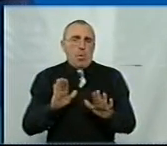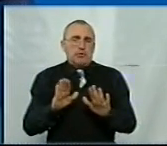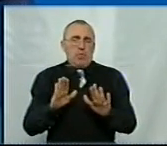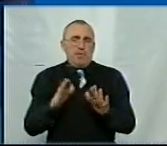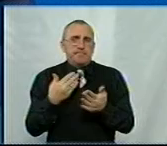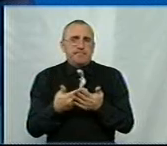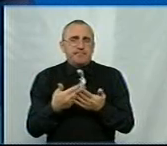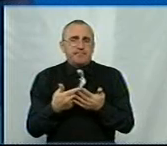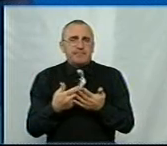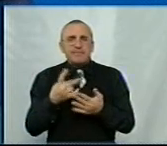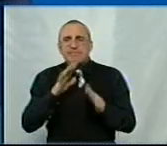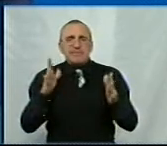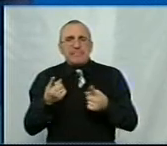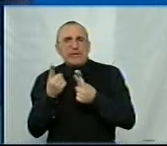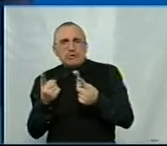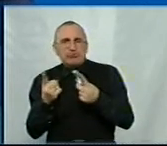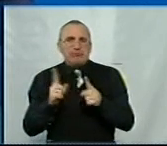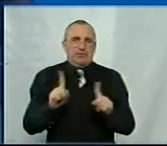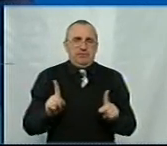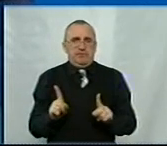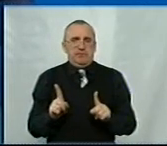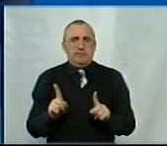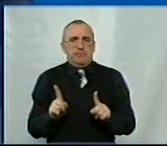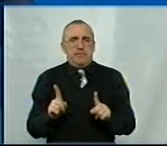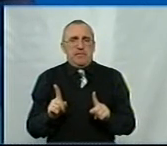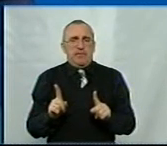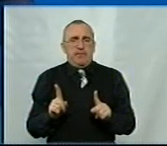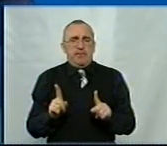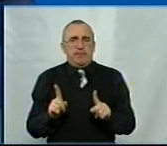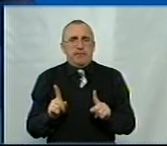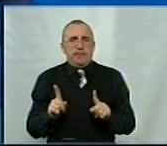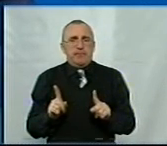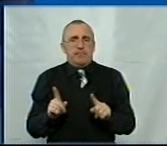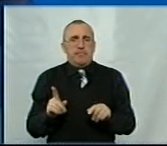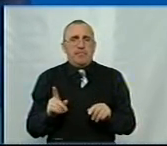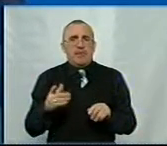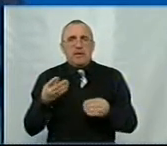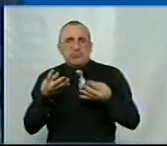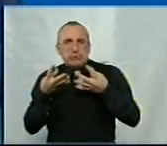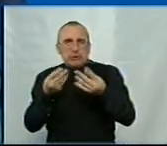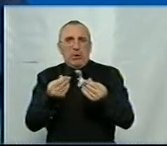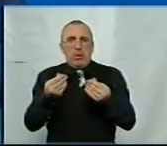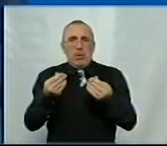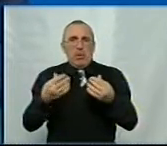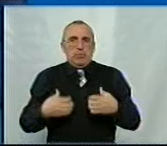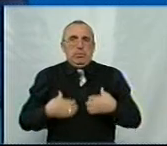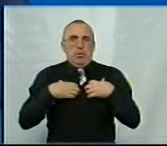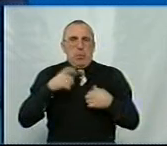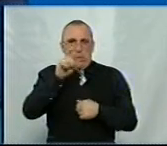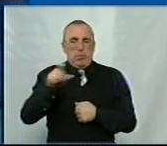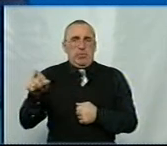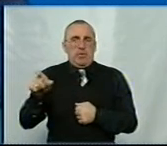ніяких страшилок і не сіяли смуту в душі людей. Ми